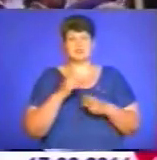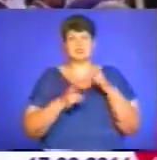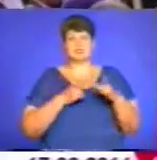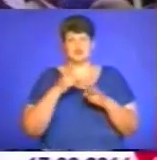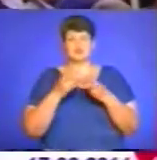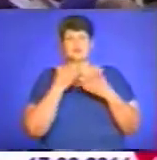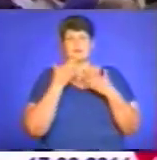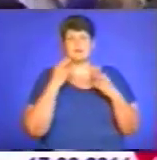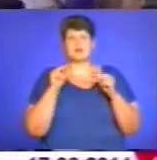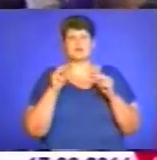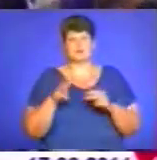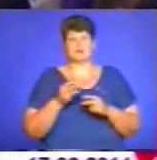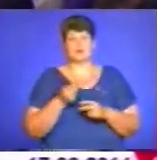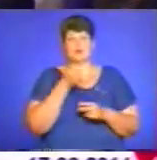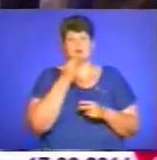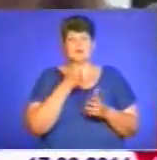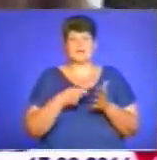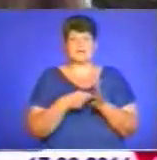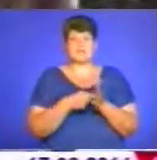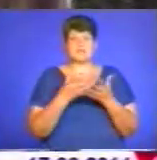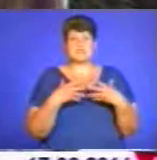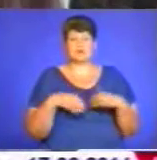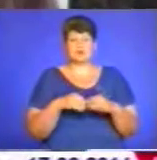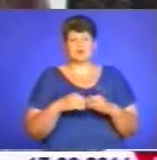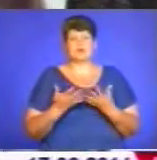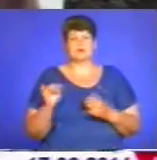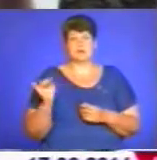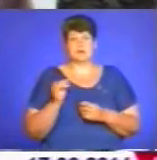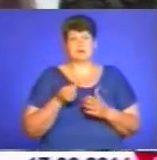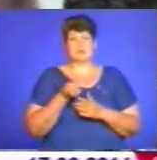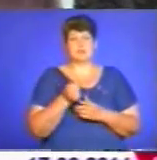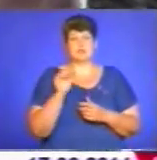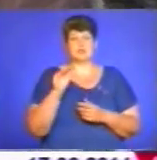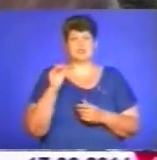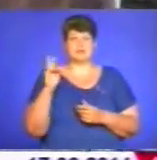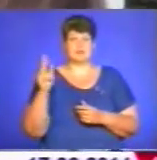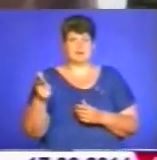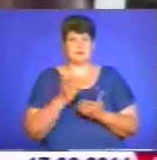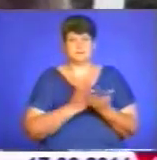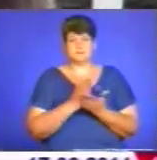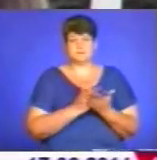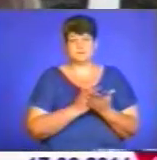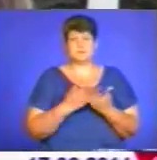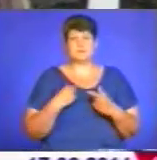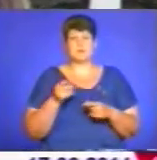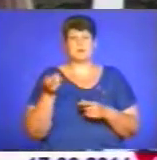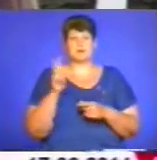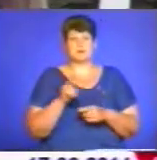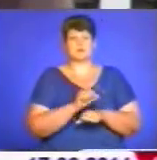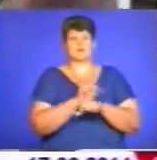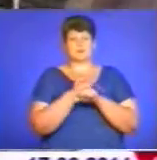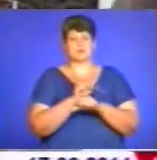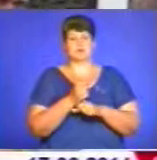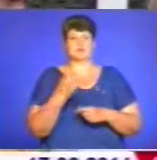годувати сім'ю та платити комунальні послуги. Ми приїхали протестувати за обороні зарплати